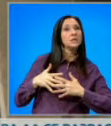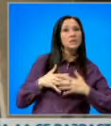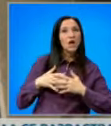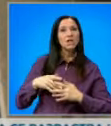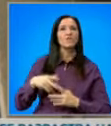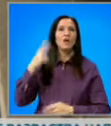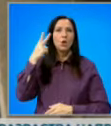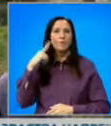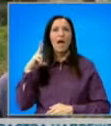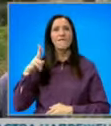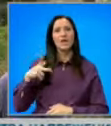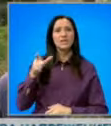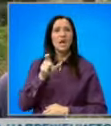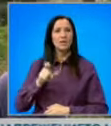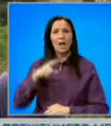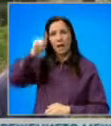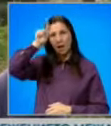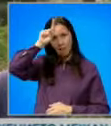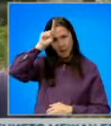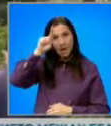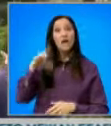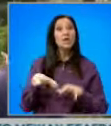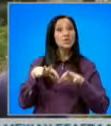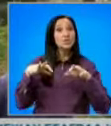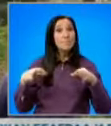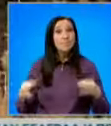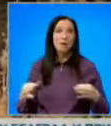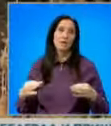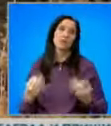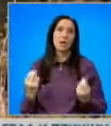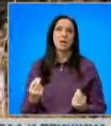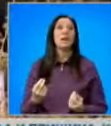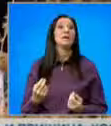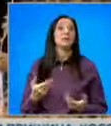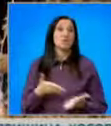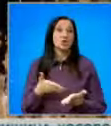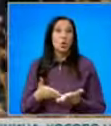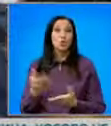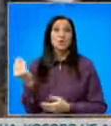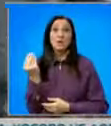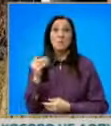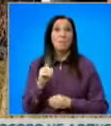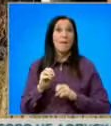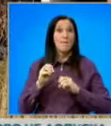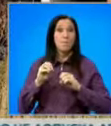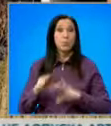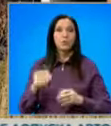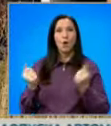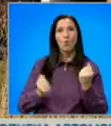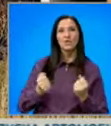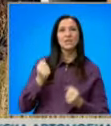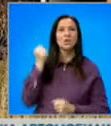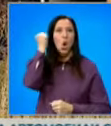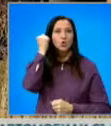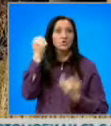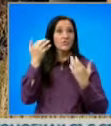щати, Великобритания, Франция, Италия и Германия, че мярката е реципрочна, тъй като Сърбия не допуска автомобили с косовски номера.